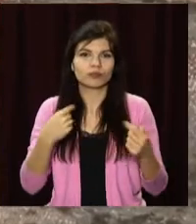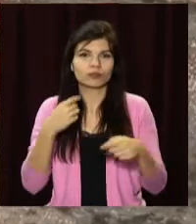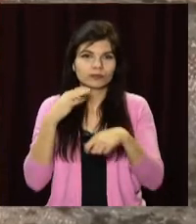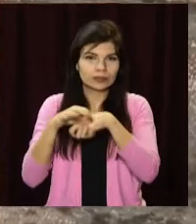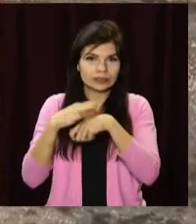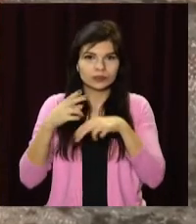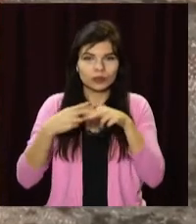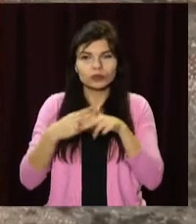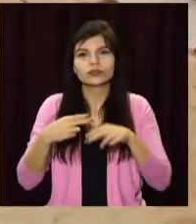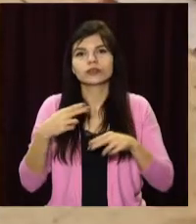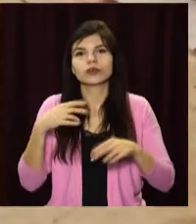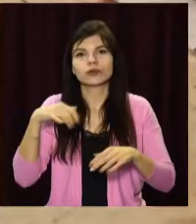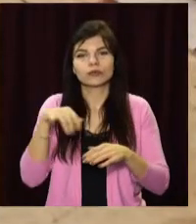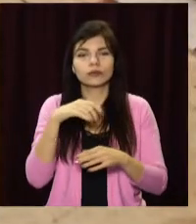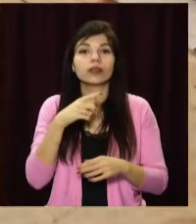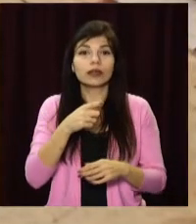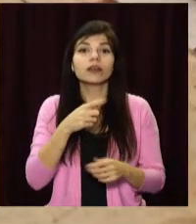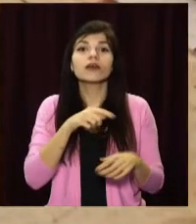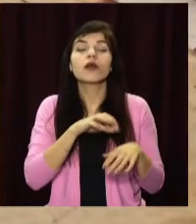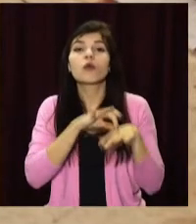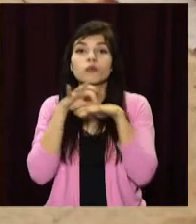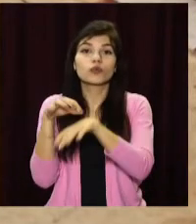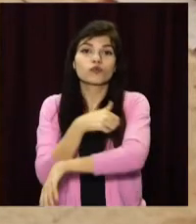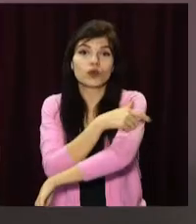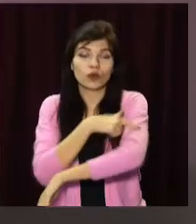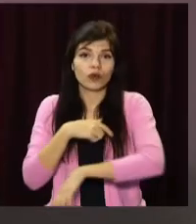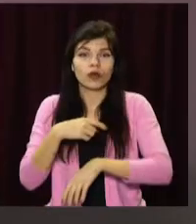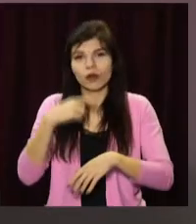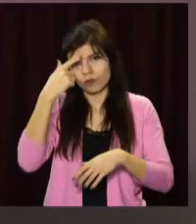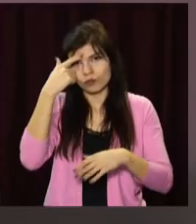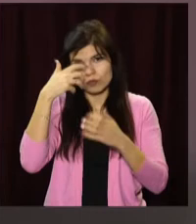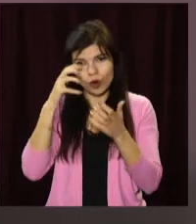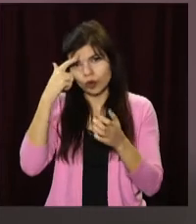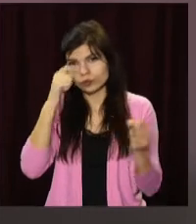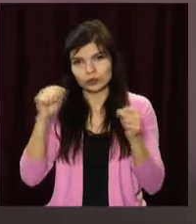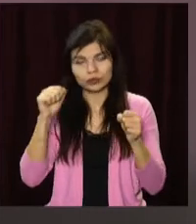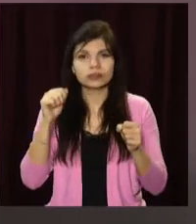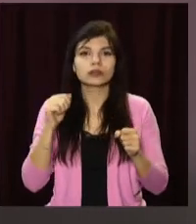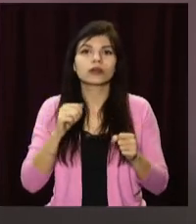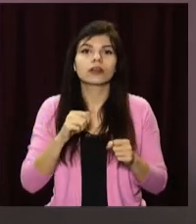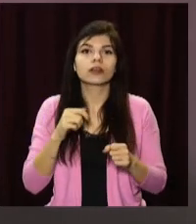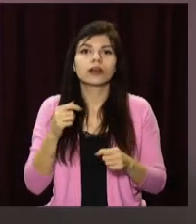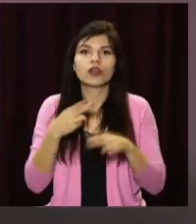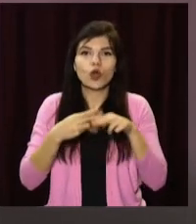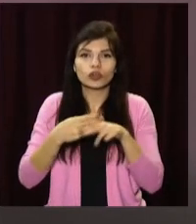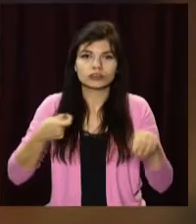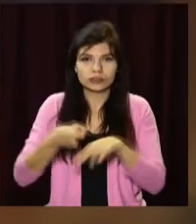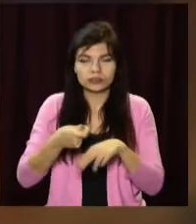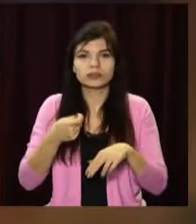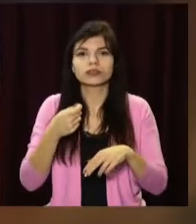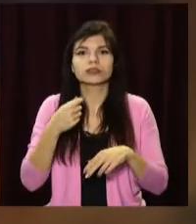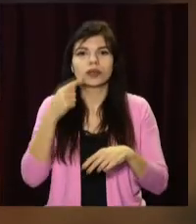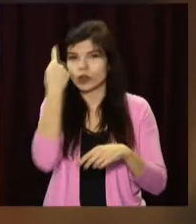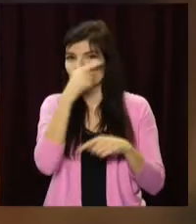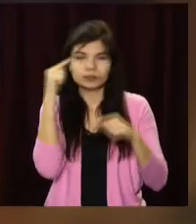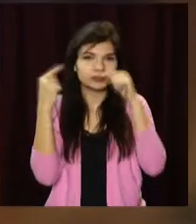домі. Зловмисника поліція затримала, а постраждало ушпиталили. Медики кажуть, її привезли з відкритою черепно-мозковою травмою, струсом